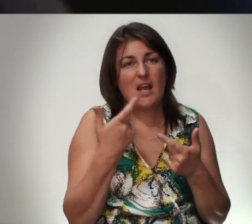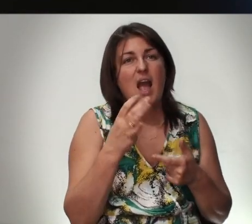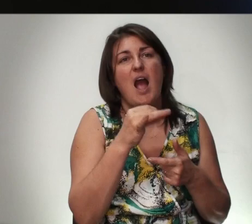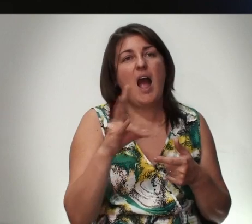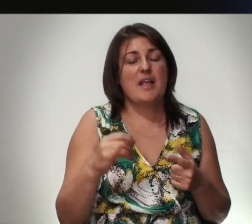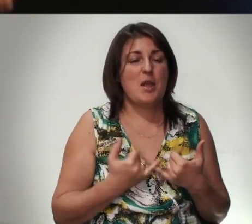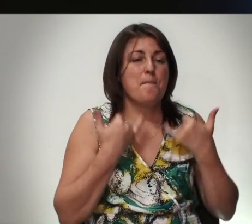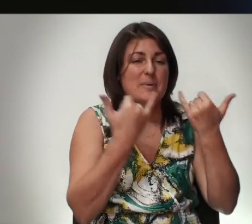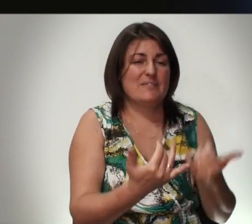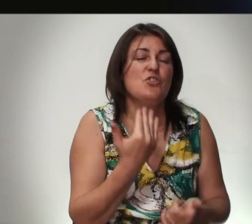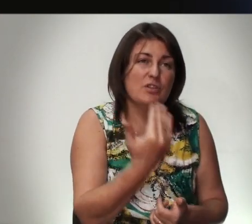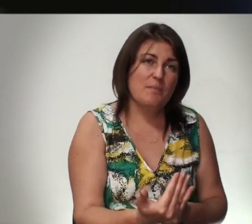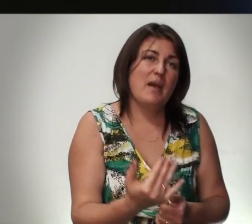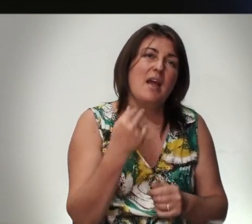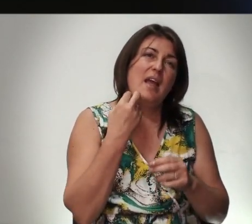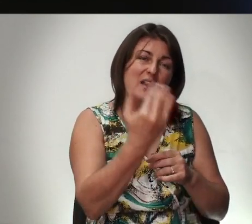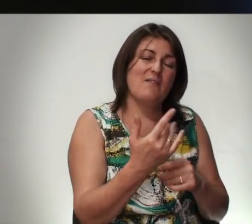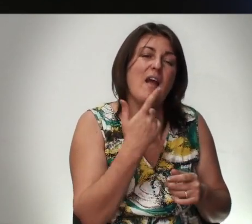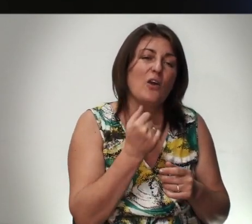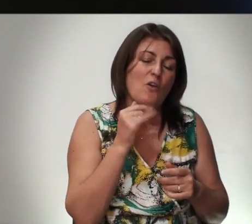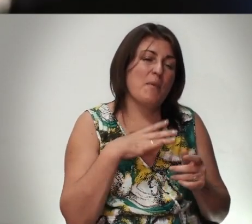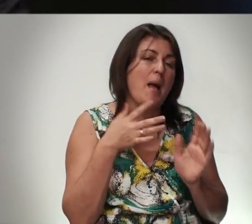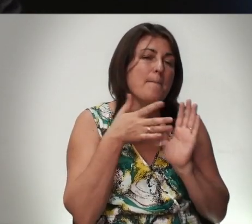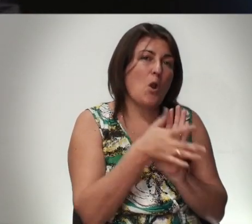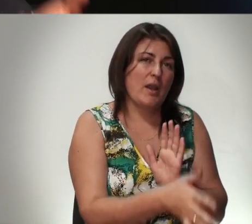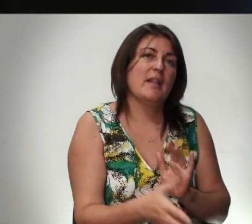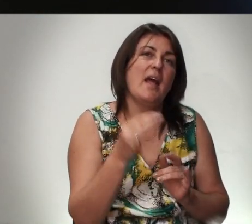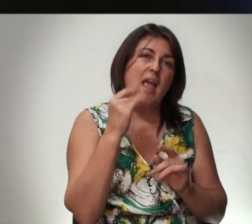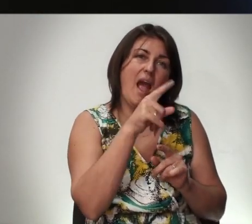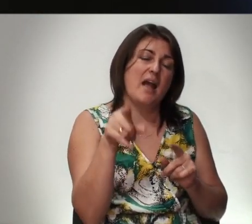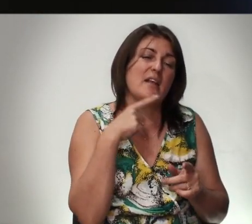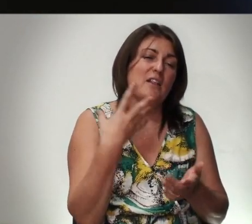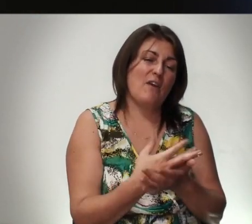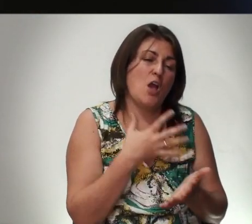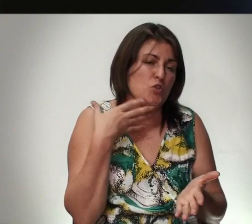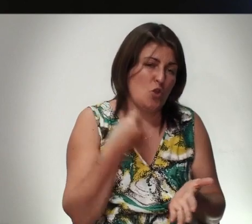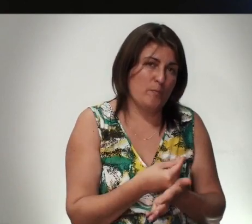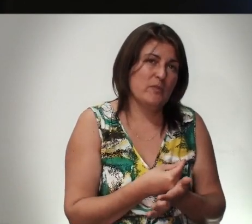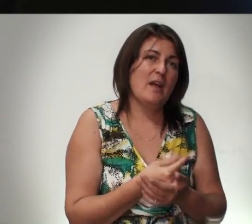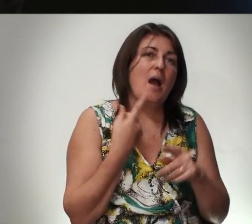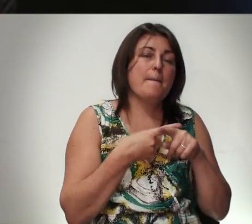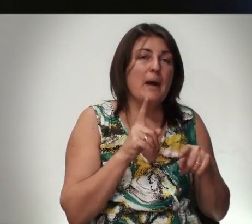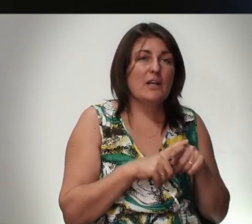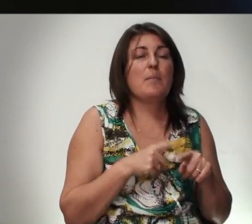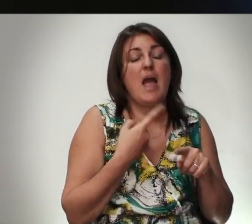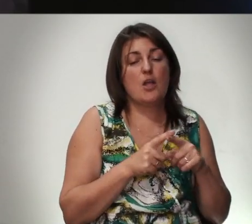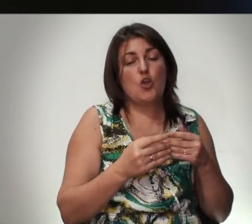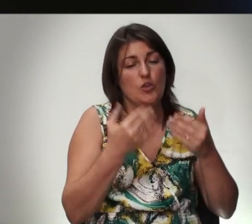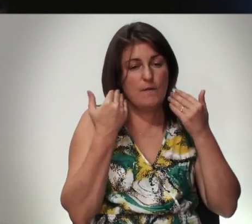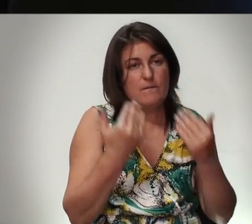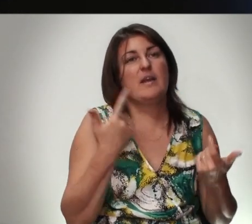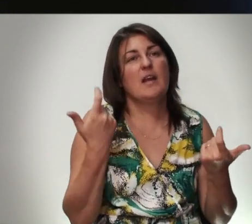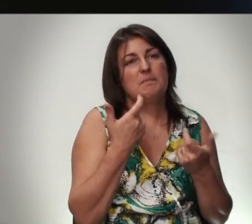Они Посвящены Тебе И Твоя Кровь Была Пролита И Они Твоя Собственность Поэтому Это Твои